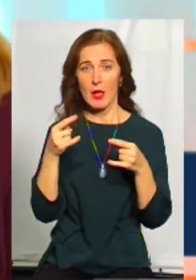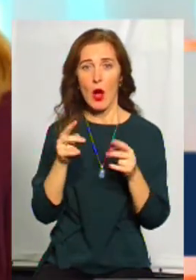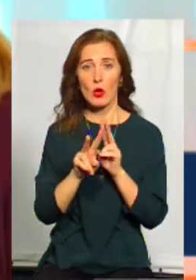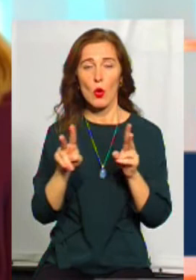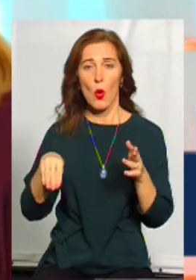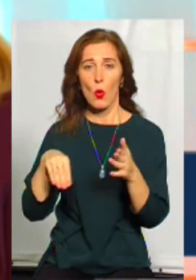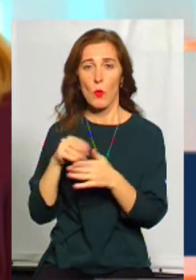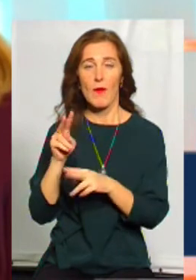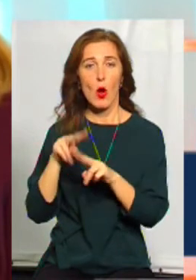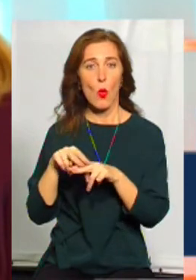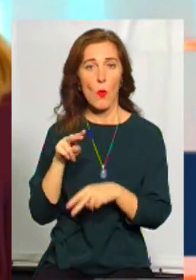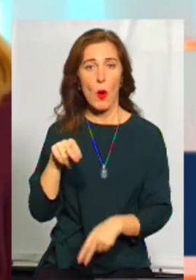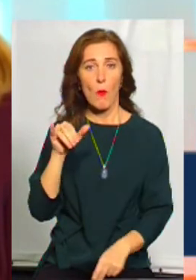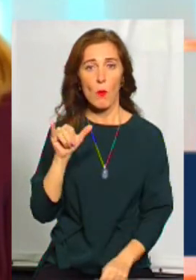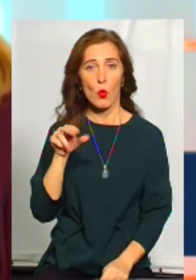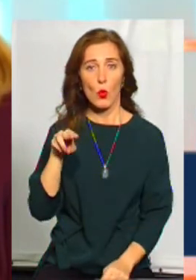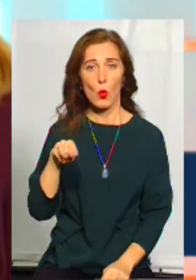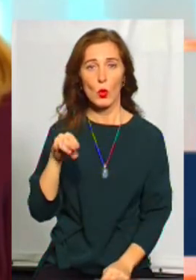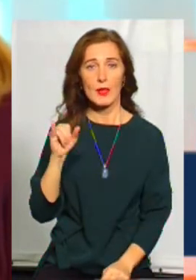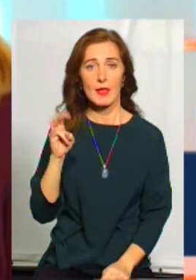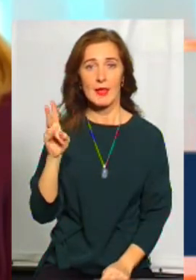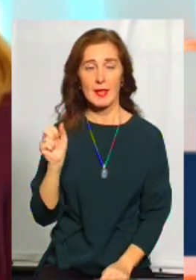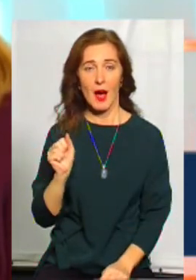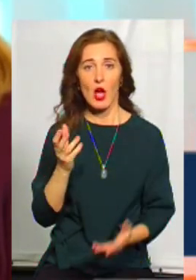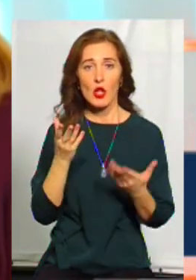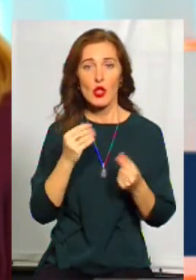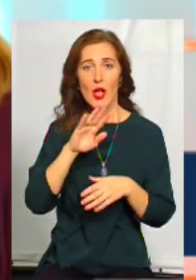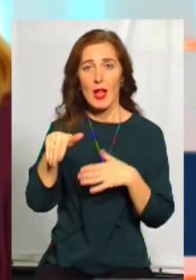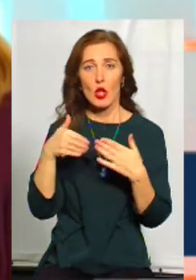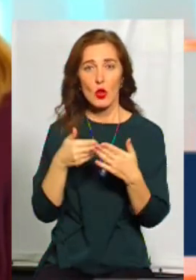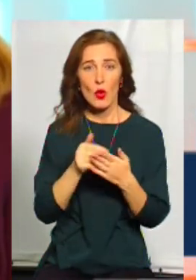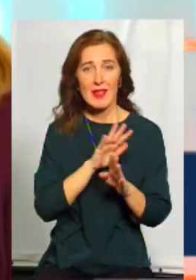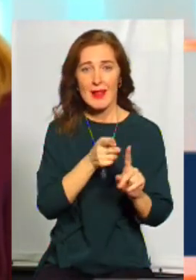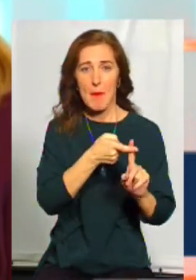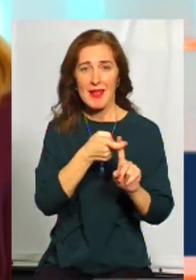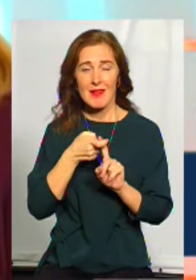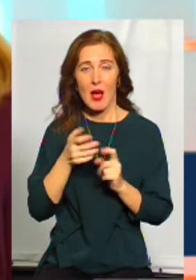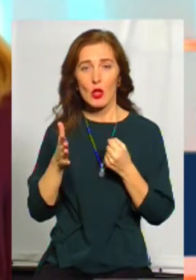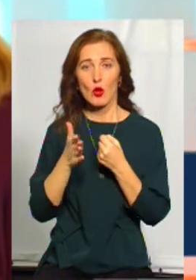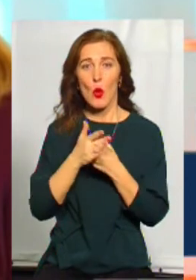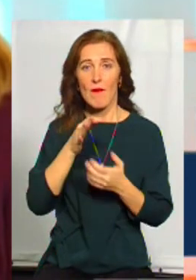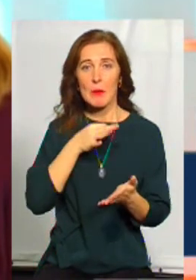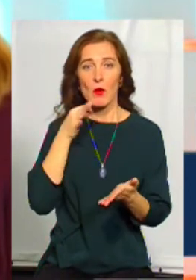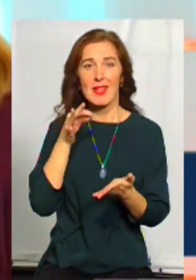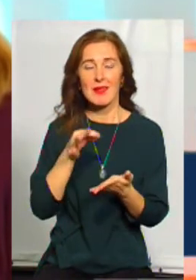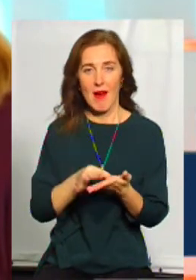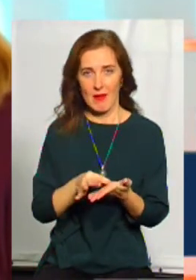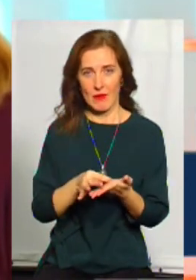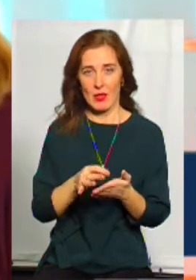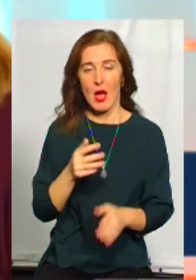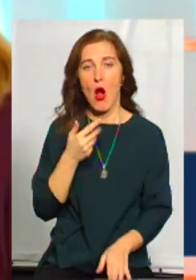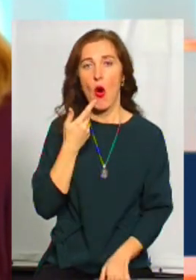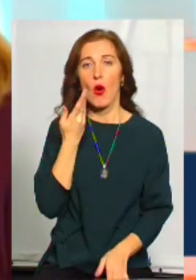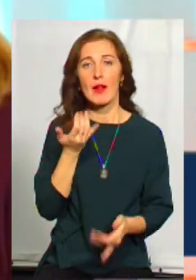Путіна, і які ще досі не притягнуті до відповідальності, і ці канали домінують, коли